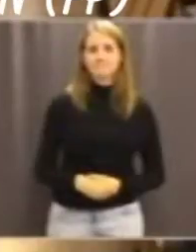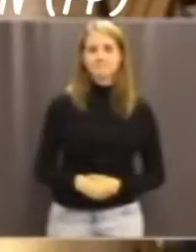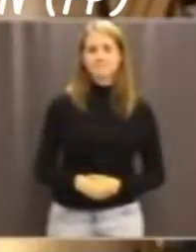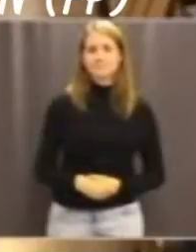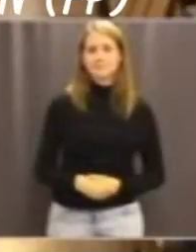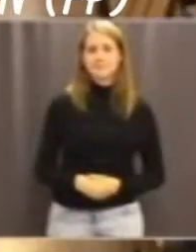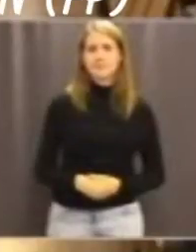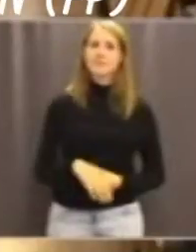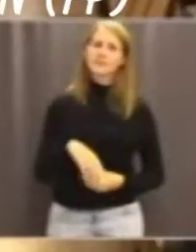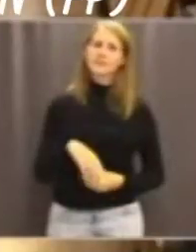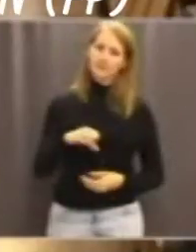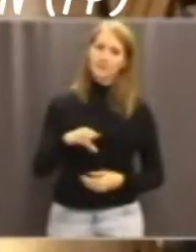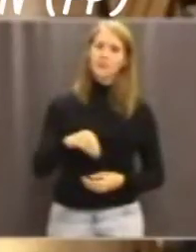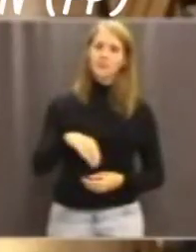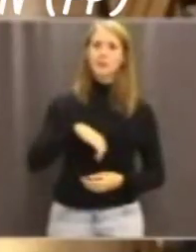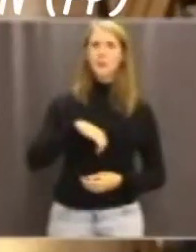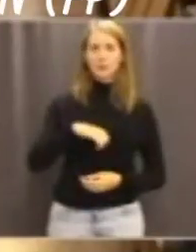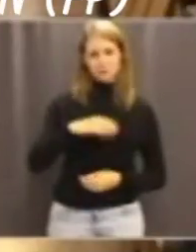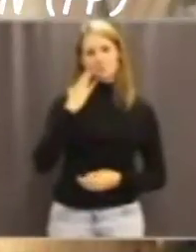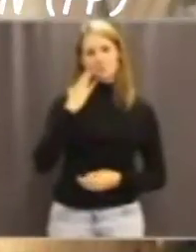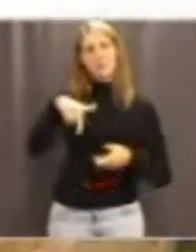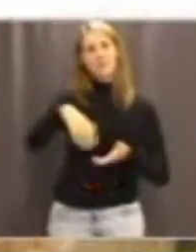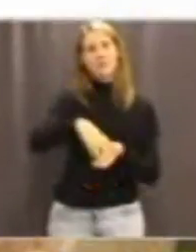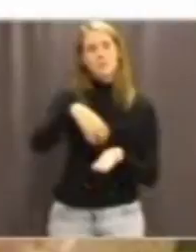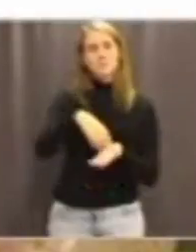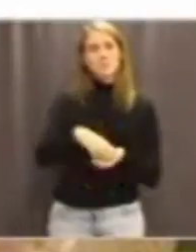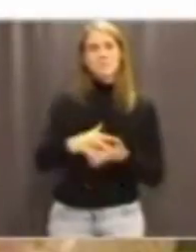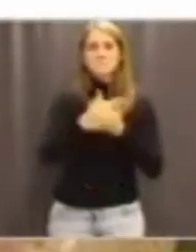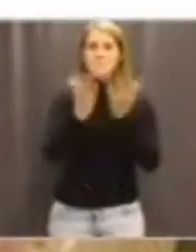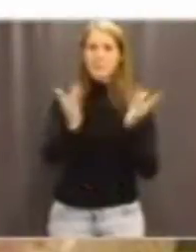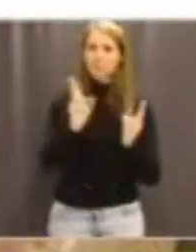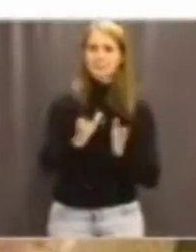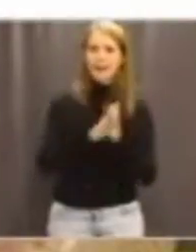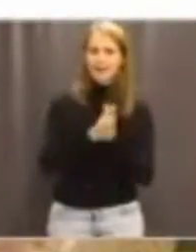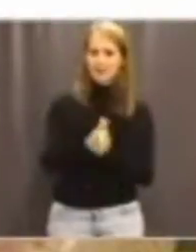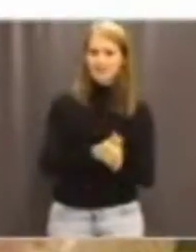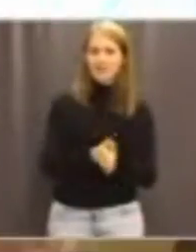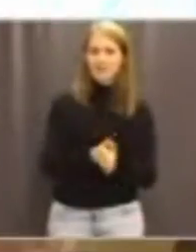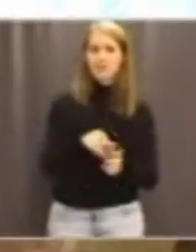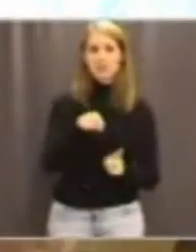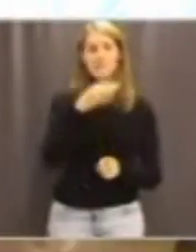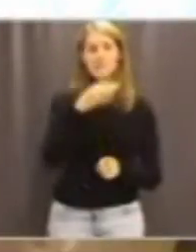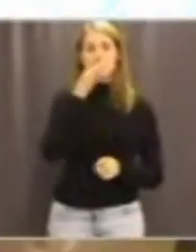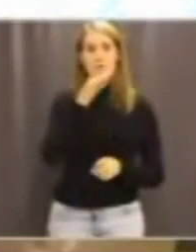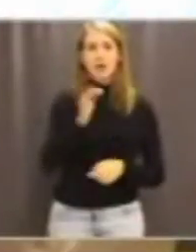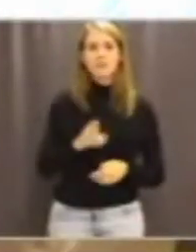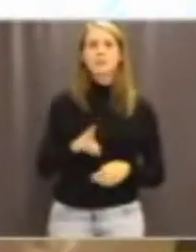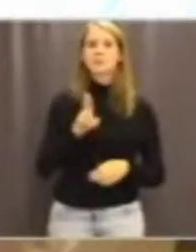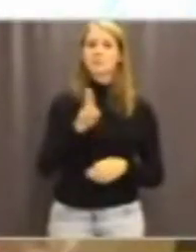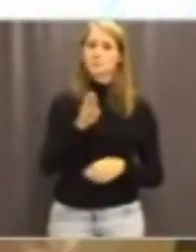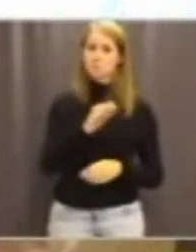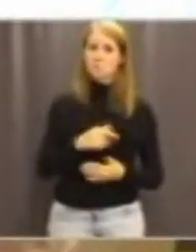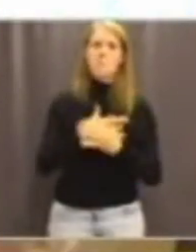Det är roligt att bo i en kommun där många är engagerade. Och det här är en sån fråga där just många är